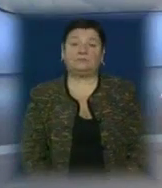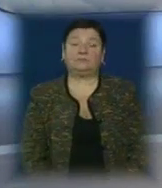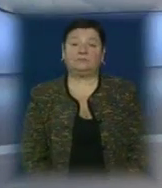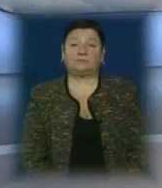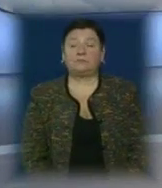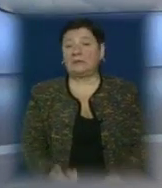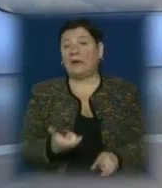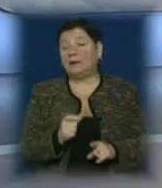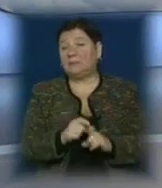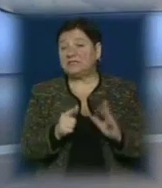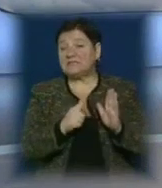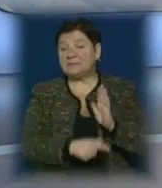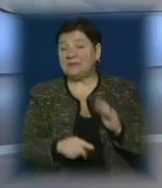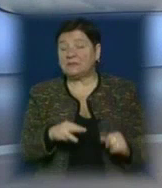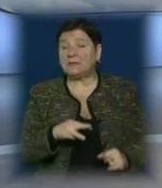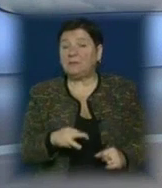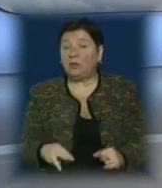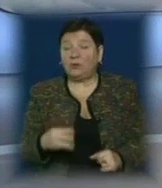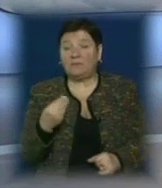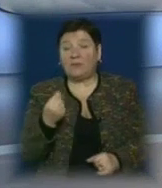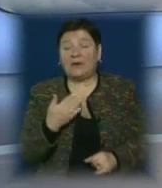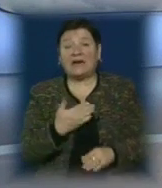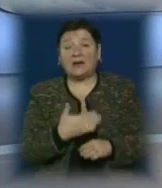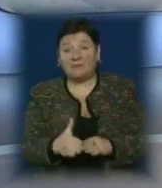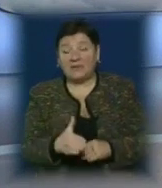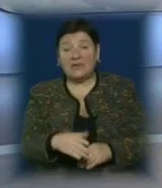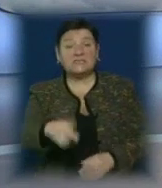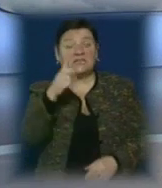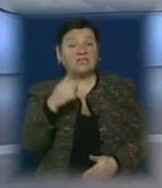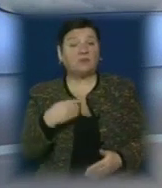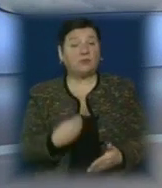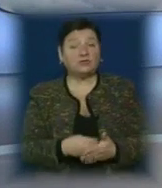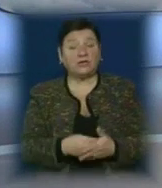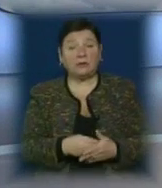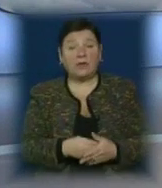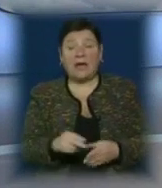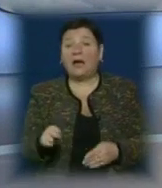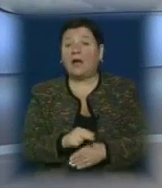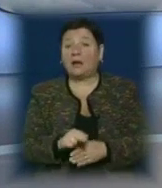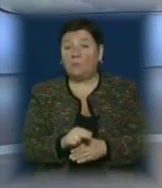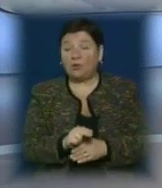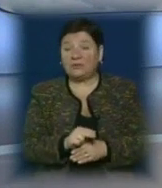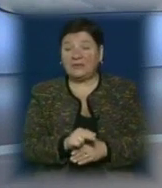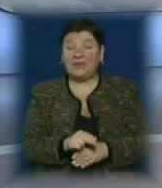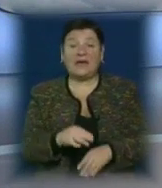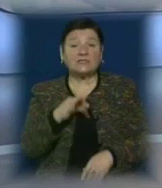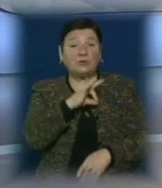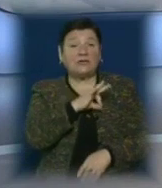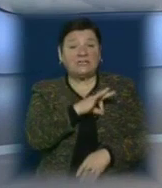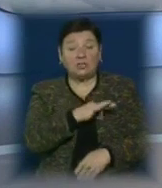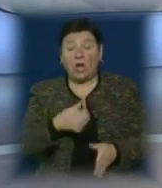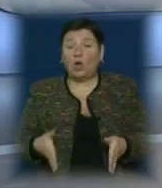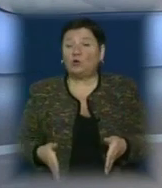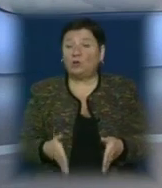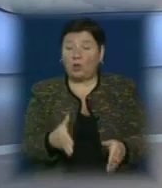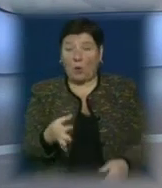Більше 70 мільйонів гривень виділили цьогоріч з державного бюджету на поточний ремонт та експлуатаційне утримання доріг